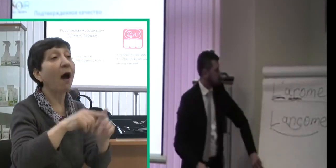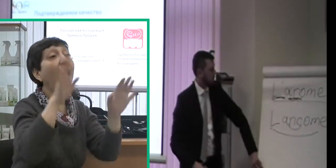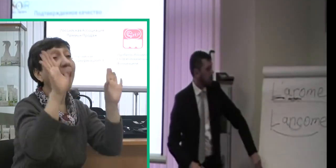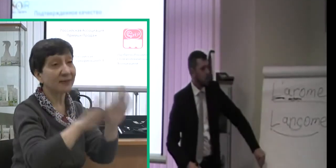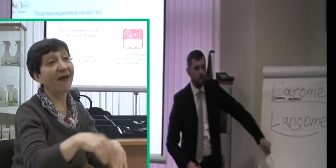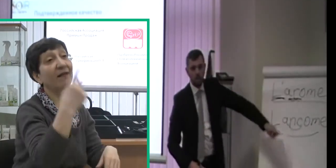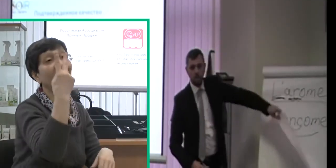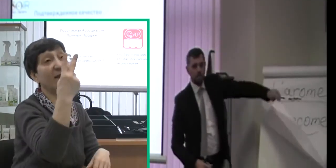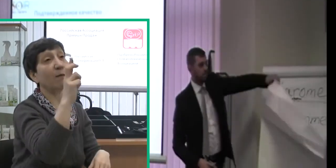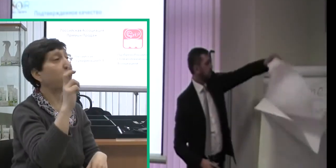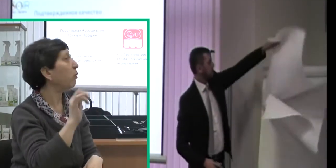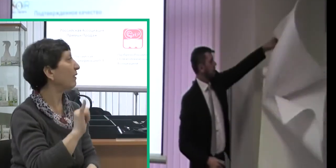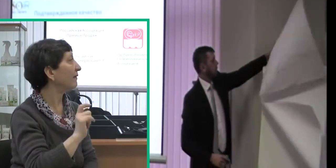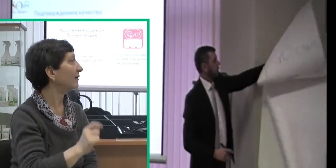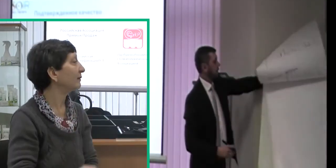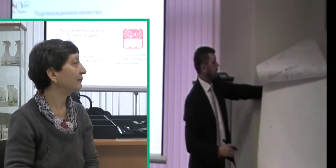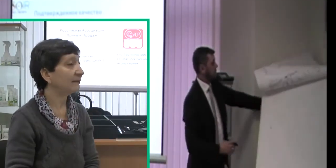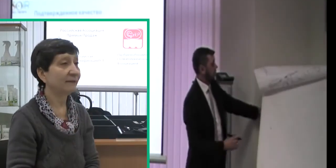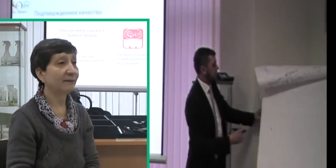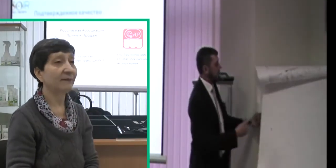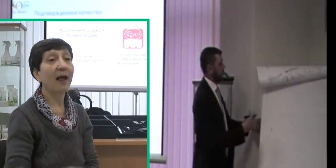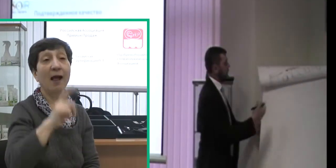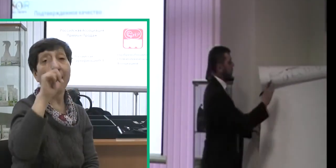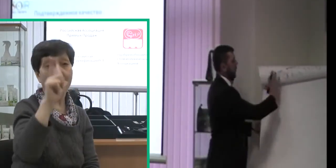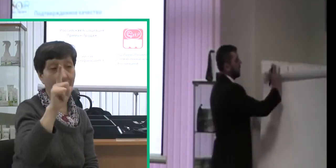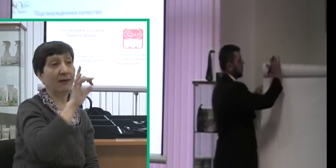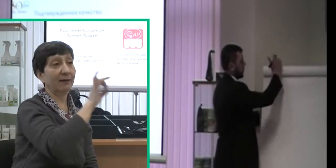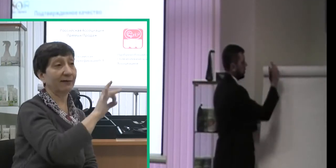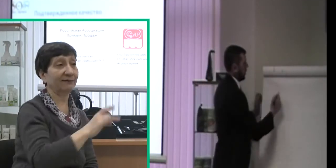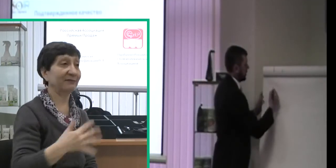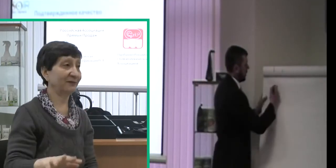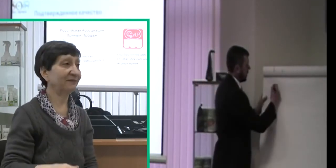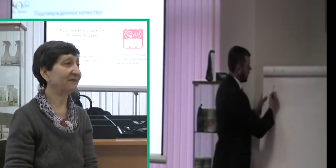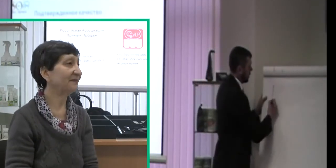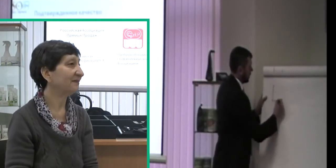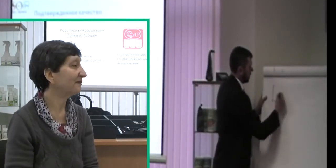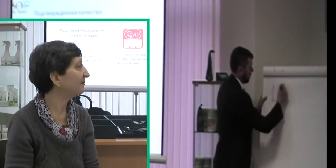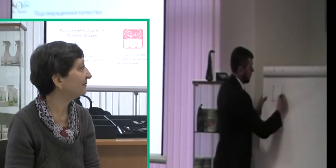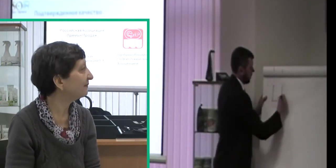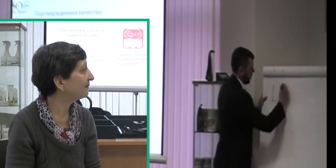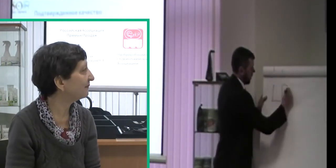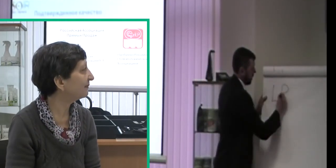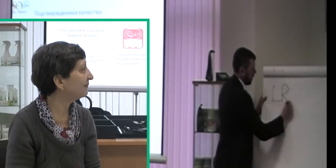Р в нашем названии. И с тех пор компания наша называется ЛР.